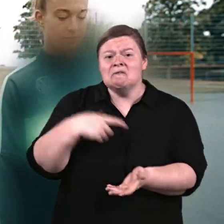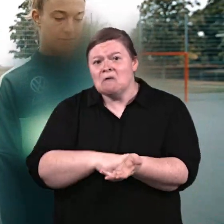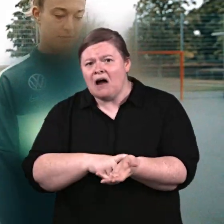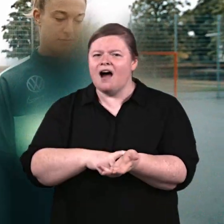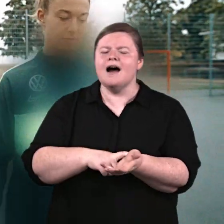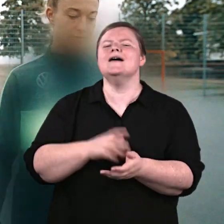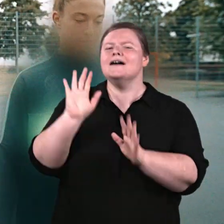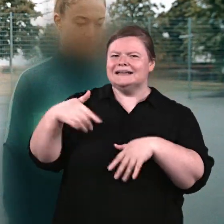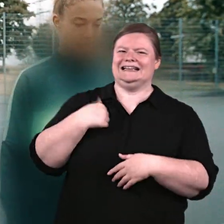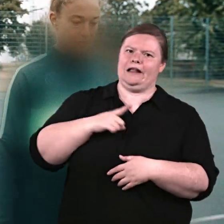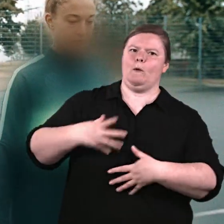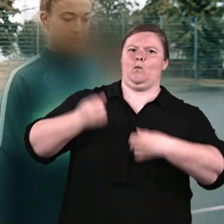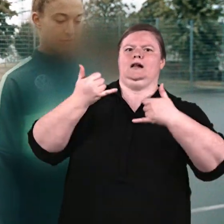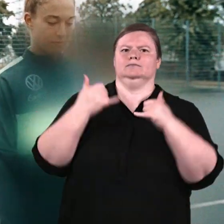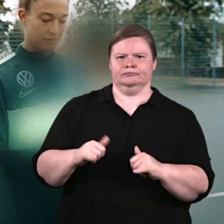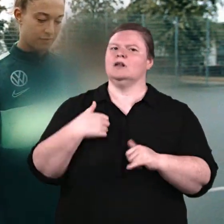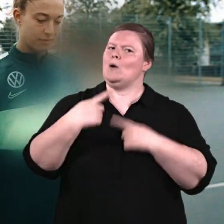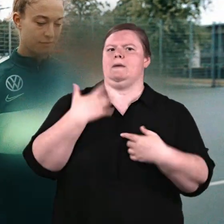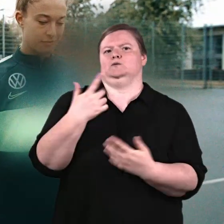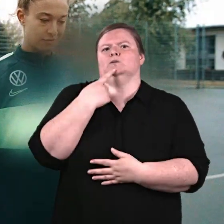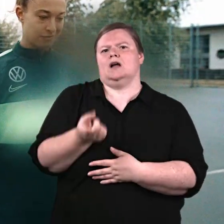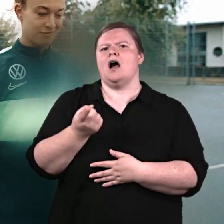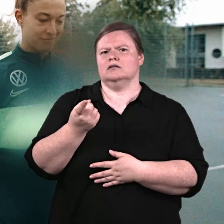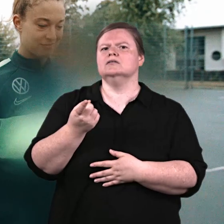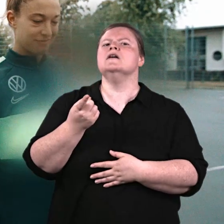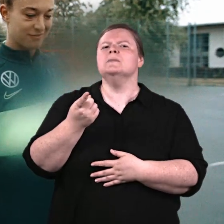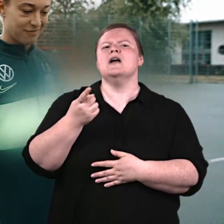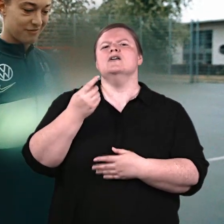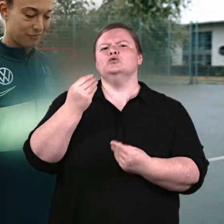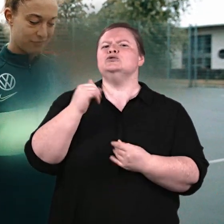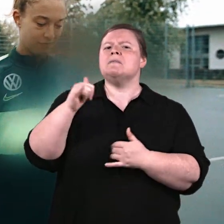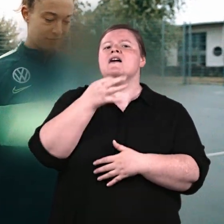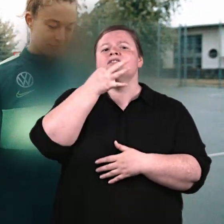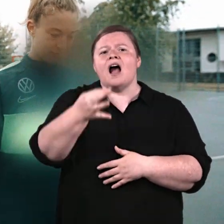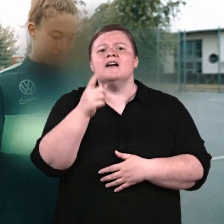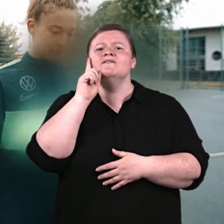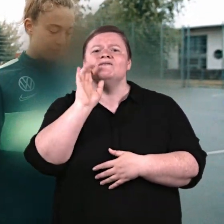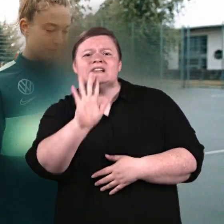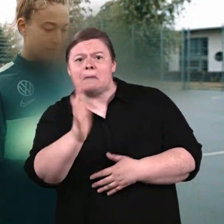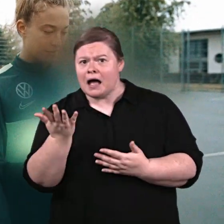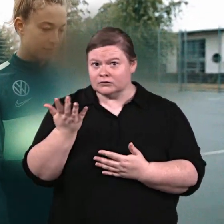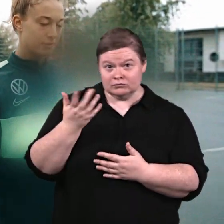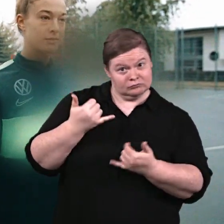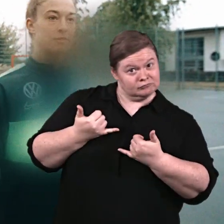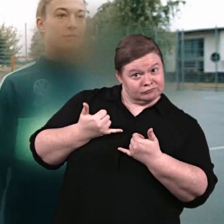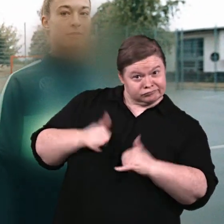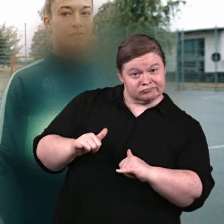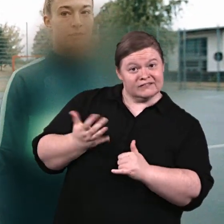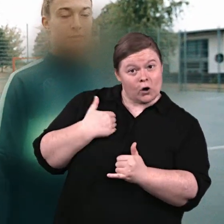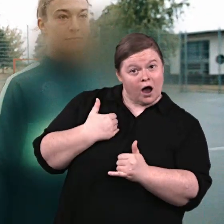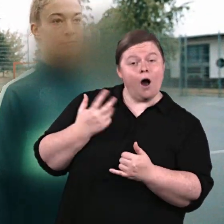das sage ich auch immer. Aber ich muss halt schon immer fragen, meinst du, wo ich gebürtig herkomme